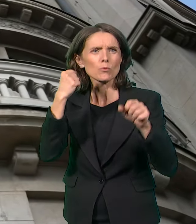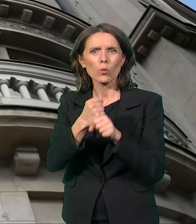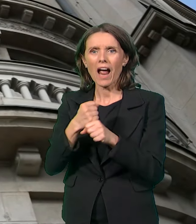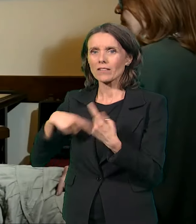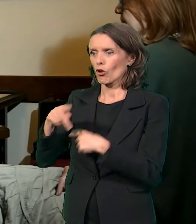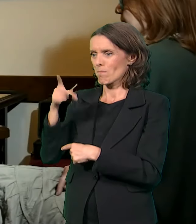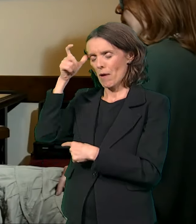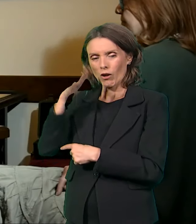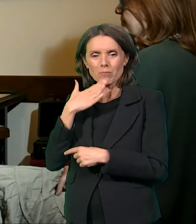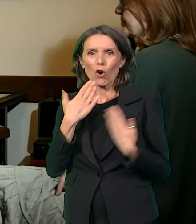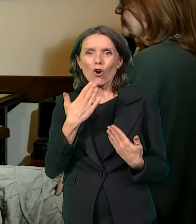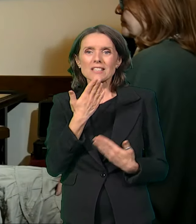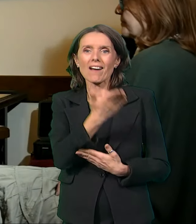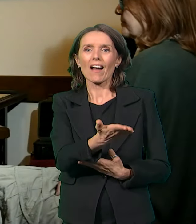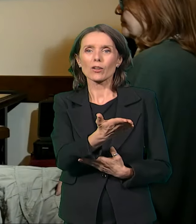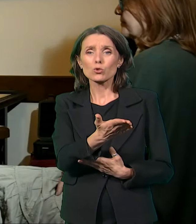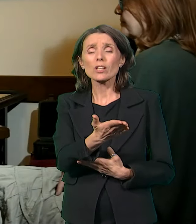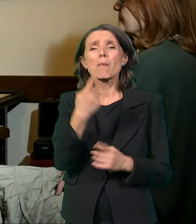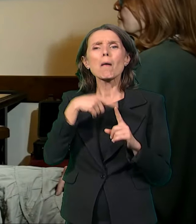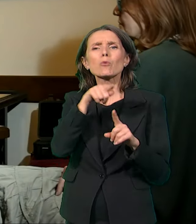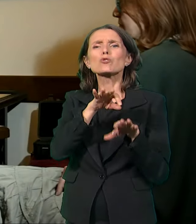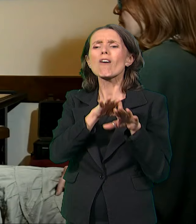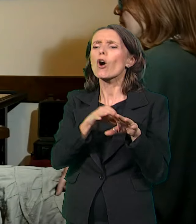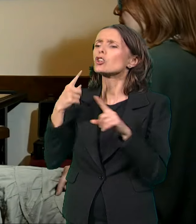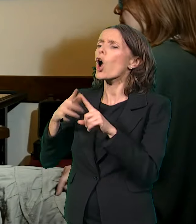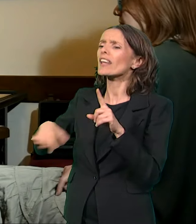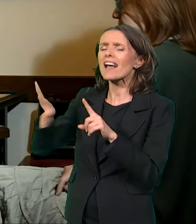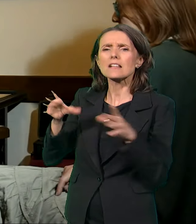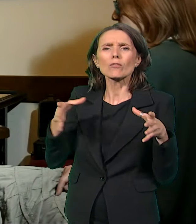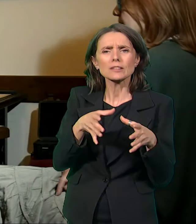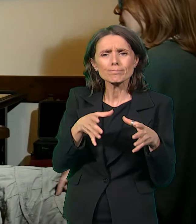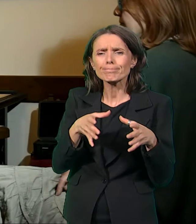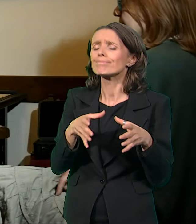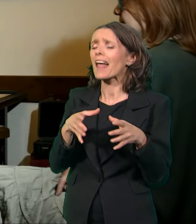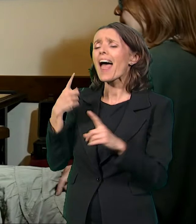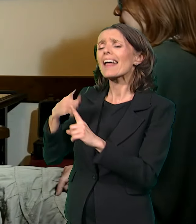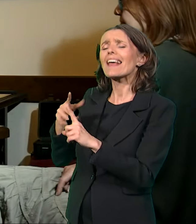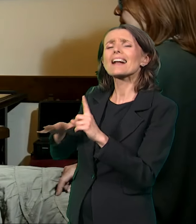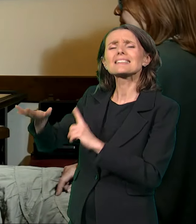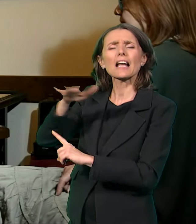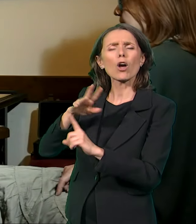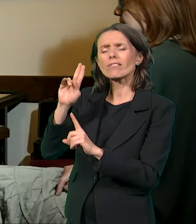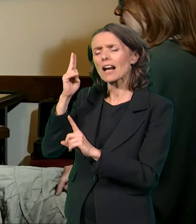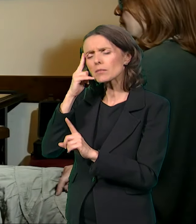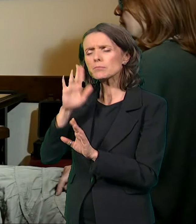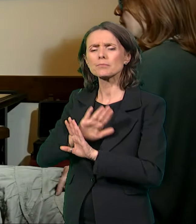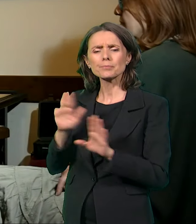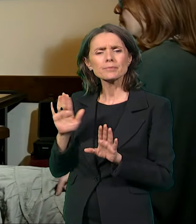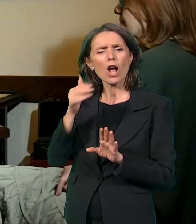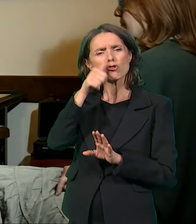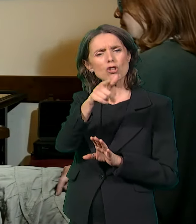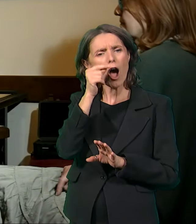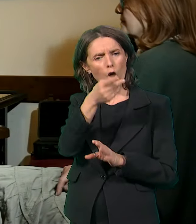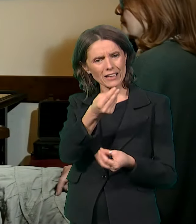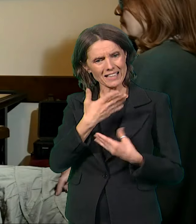To je ona poruka, dršte se očevog blagoslova i majčinog mleka. To je to u Hercegovini taj